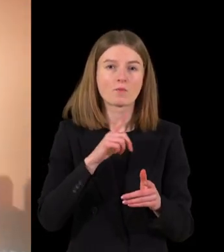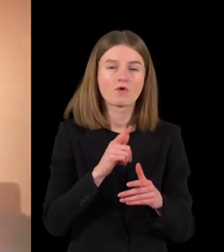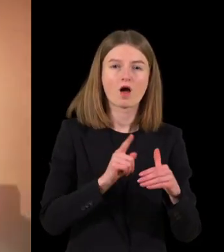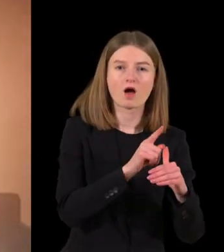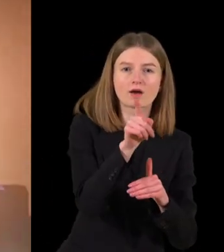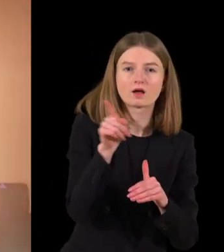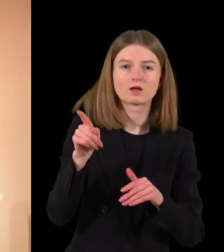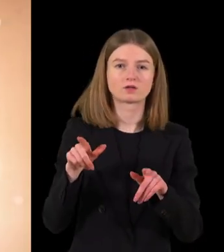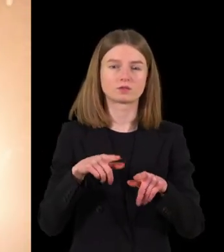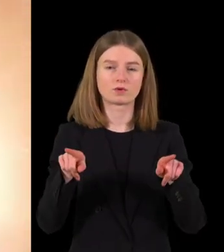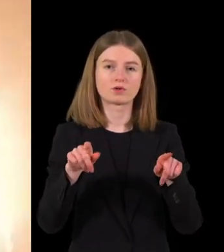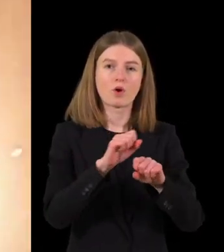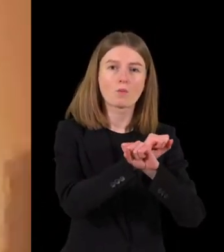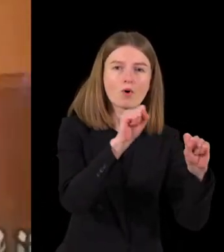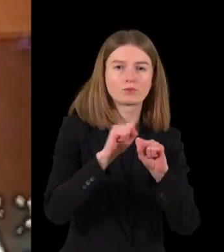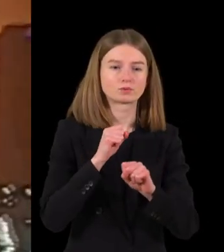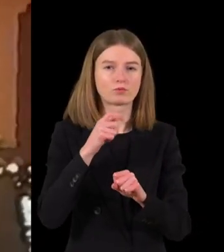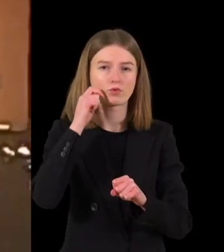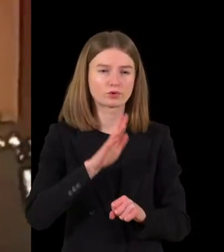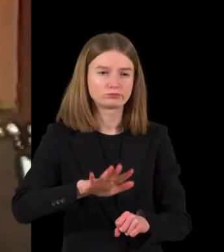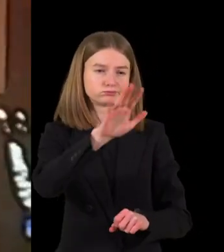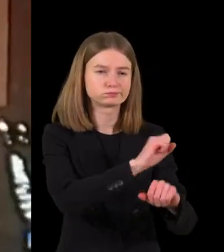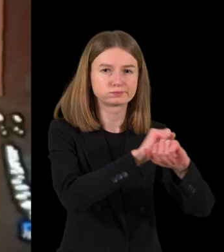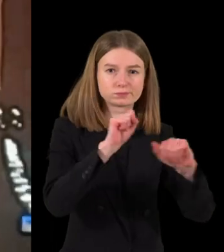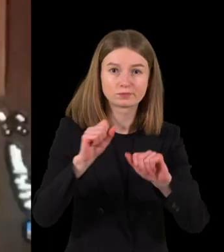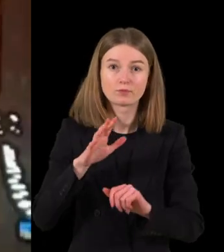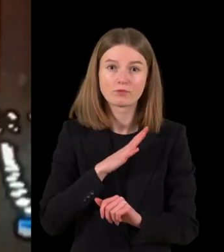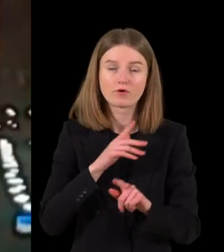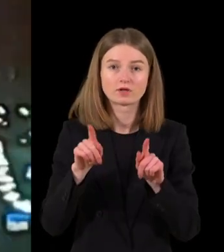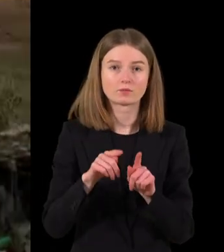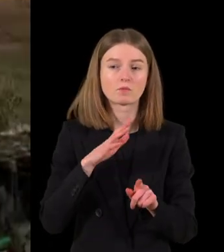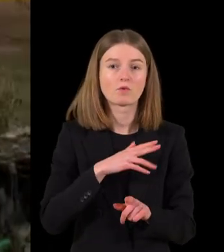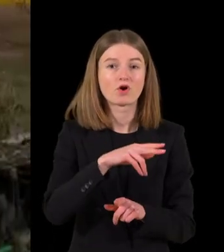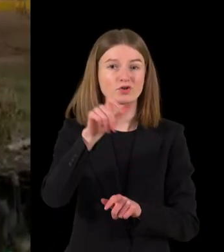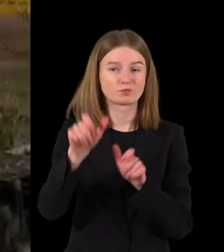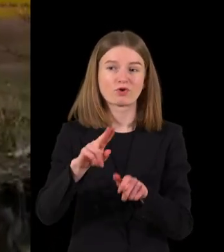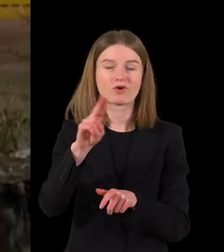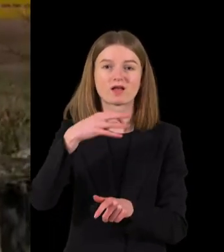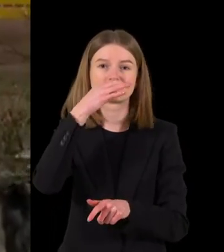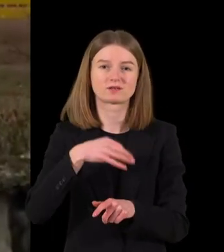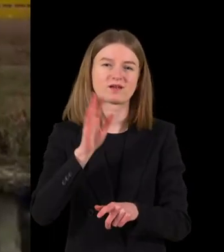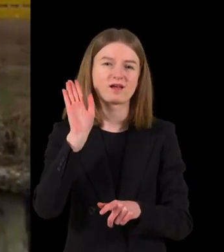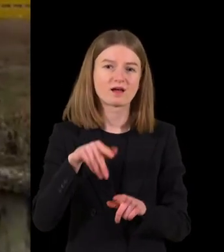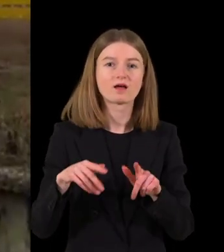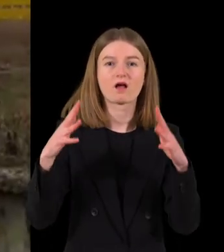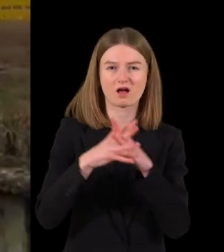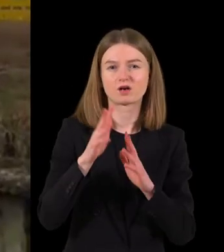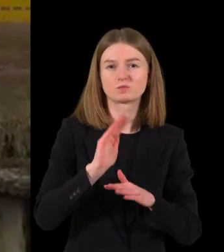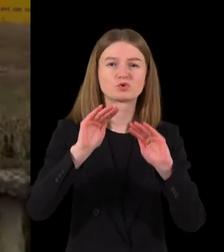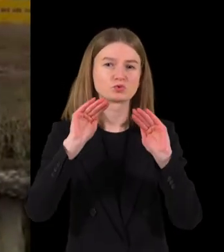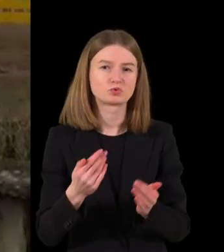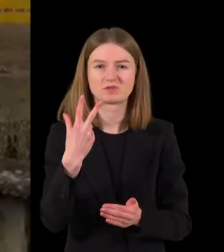bombos pradėjo sprauginėti visoje Ukrainos teritorijoje, buvo balsų tvirtinančių, kad karas ilgai netruks vos kelias dienas,